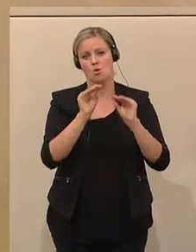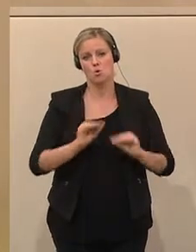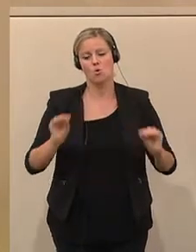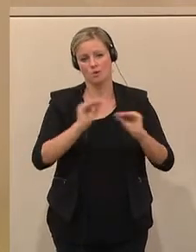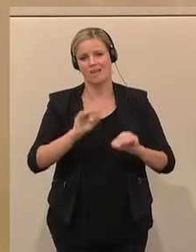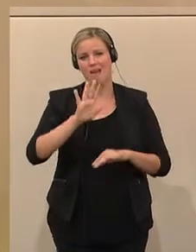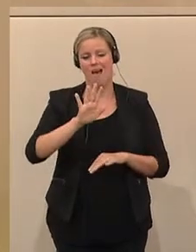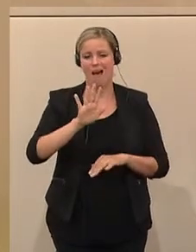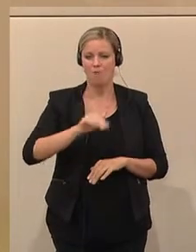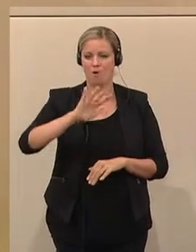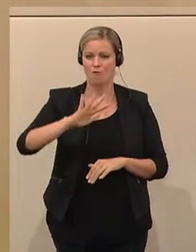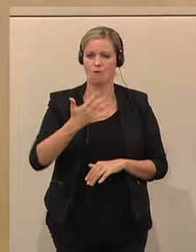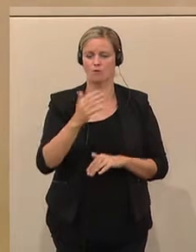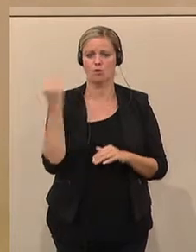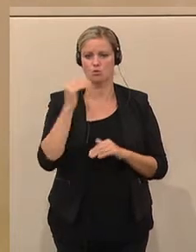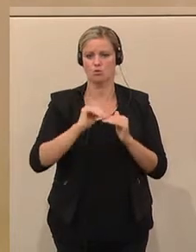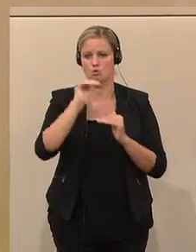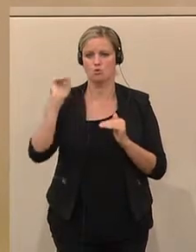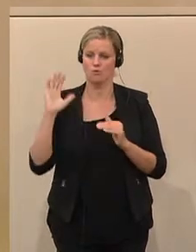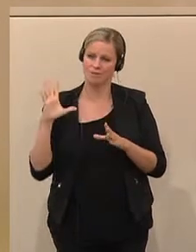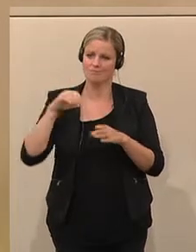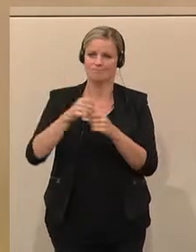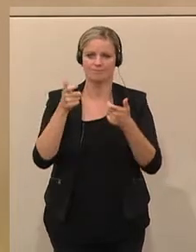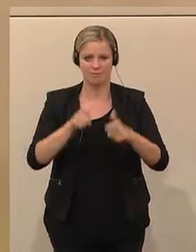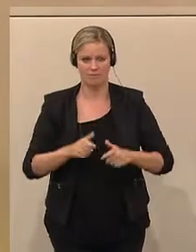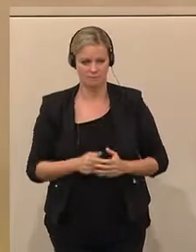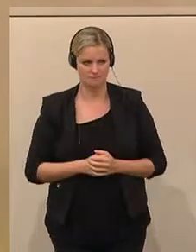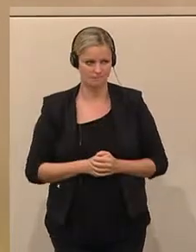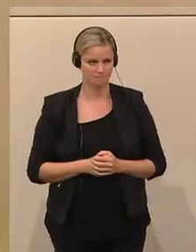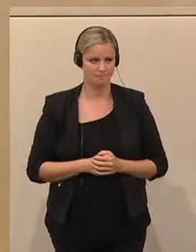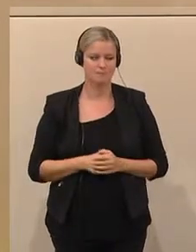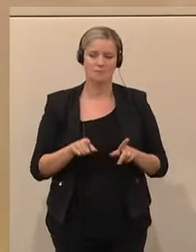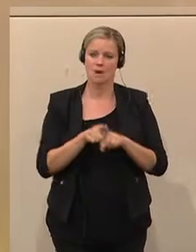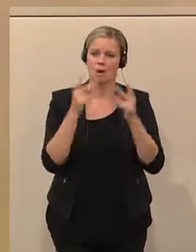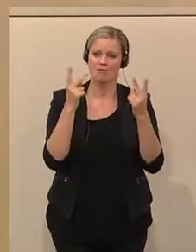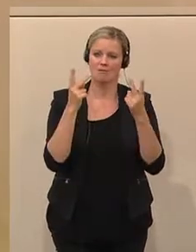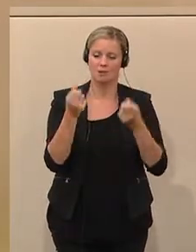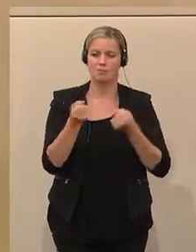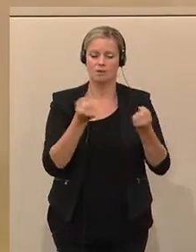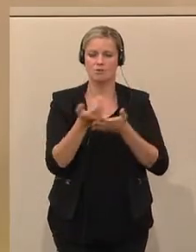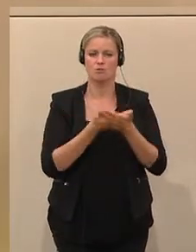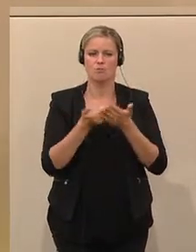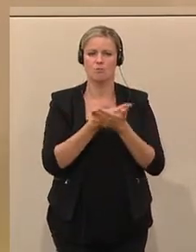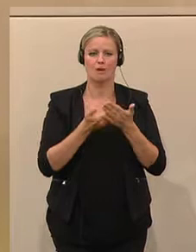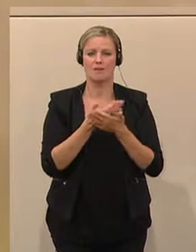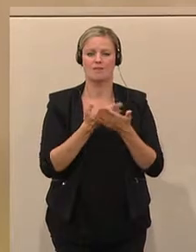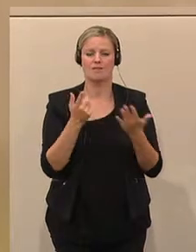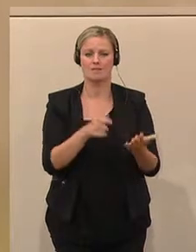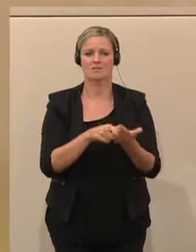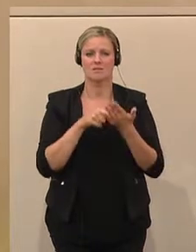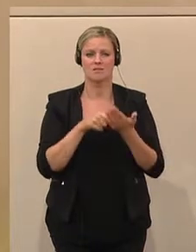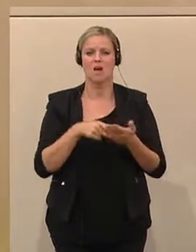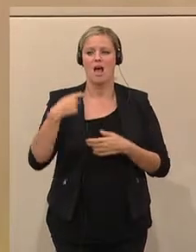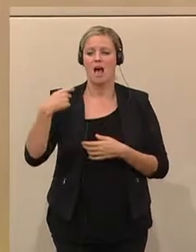fünften Schulstufe manifestiert. Abschließend vielleicht noch aufzeigen tut die Wichtigkeit von politischer Bildung auch manchmal das Wissen von